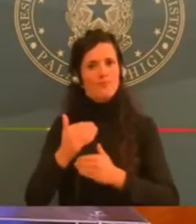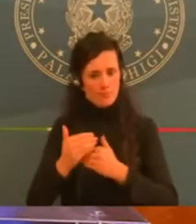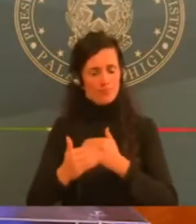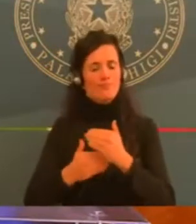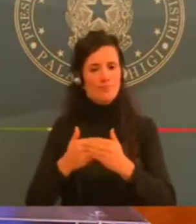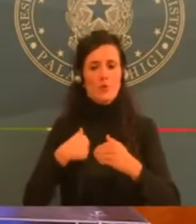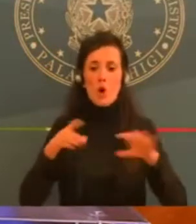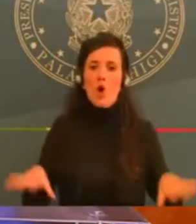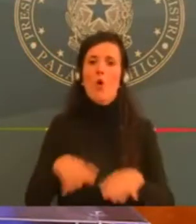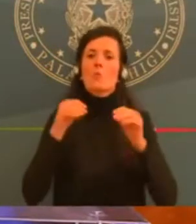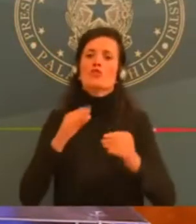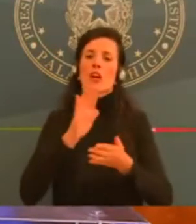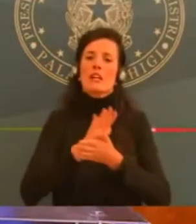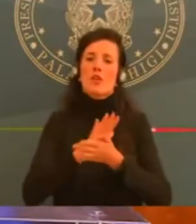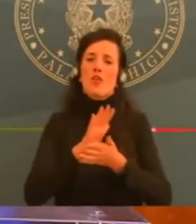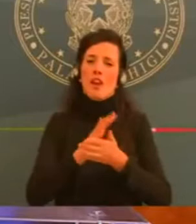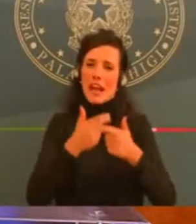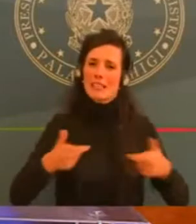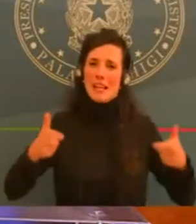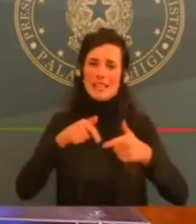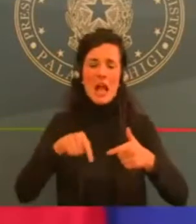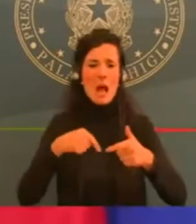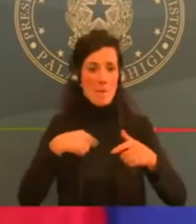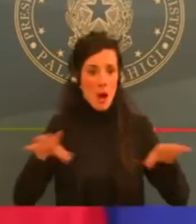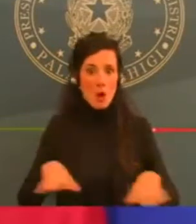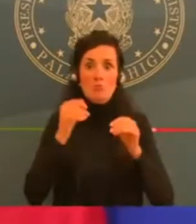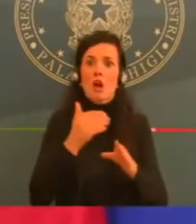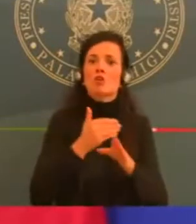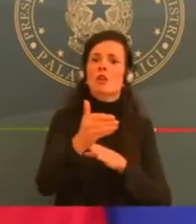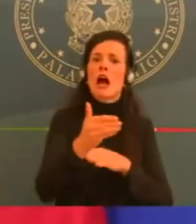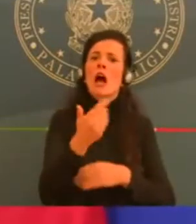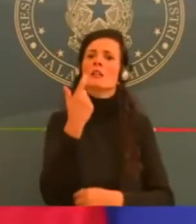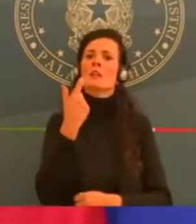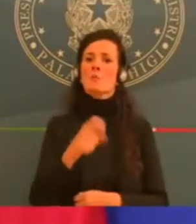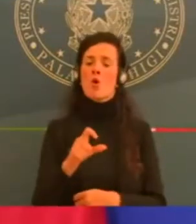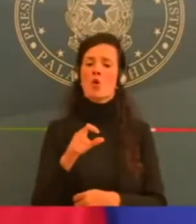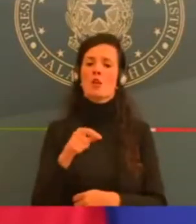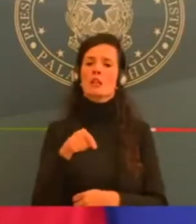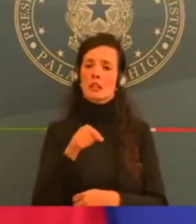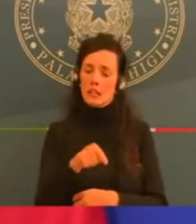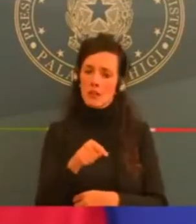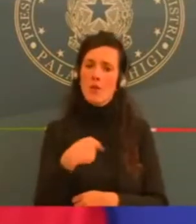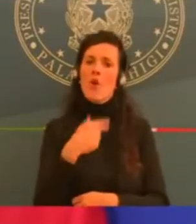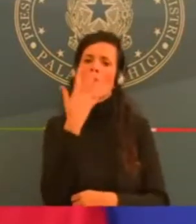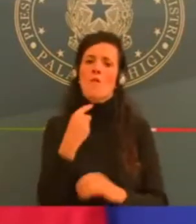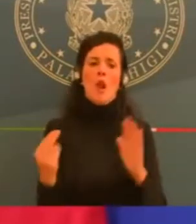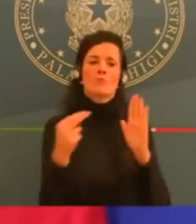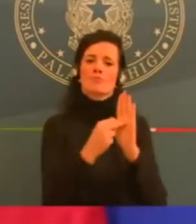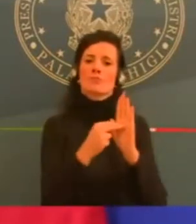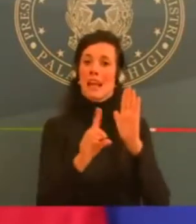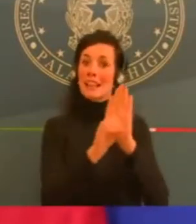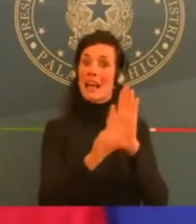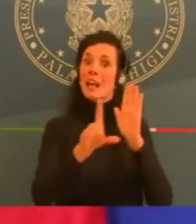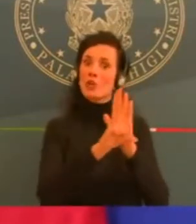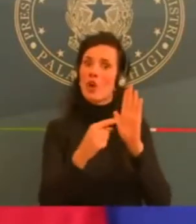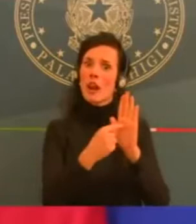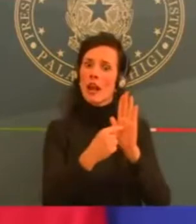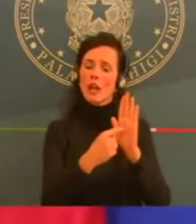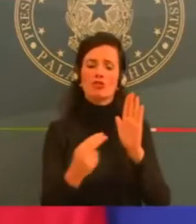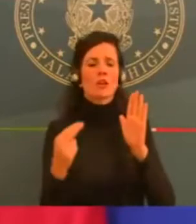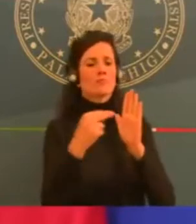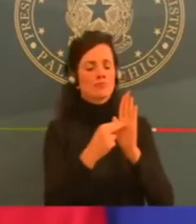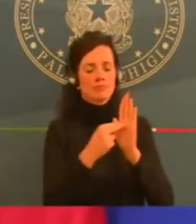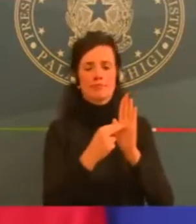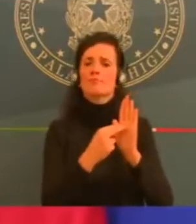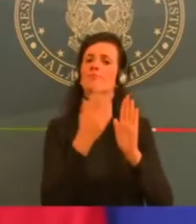legge anche immediate misure di ristoro. Comprendiamo le difficoltà economiche e